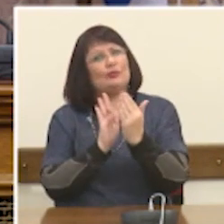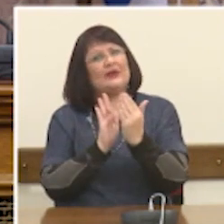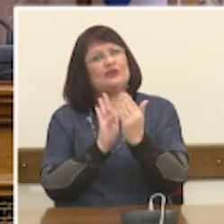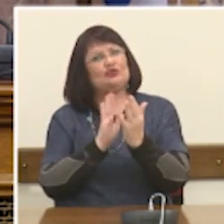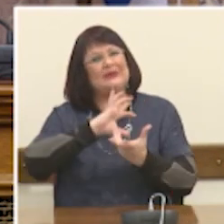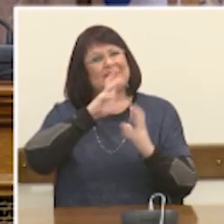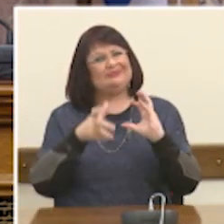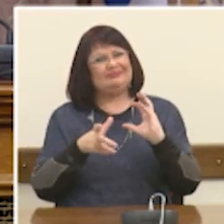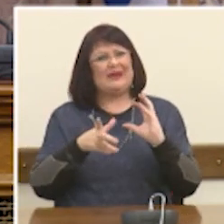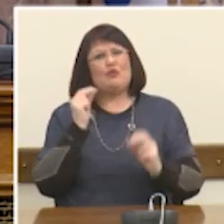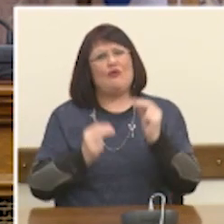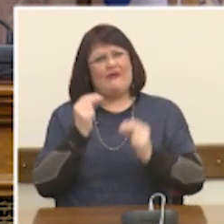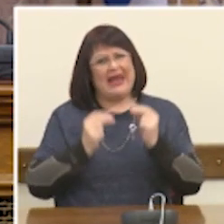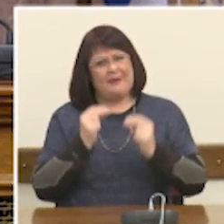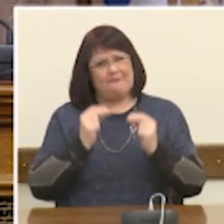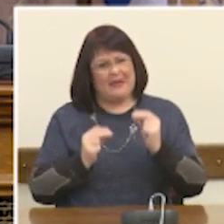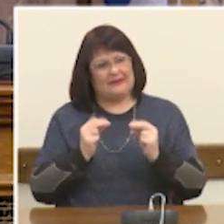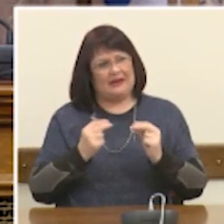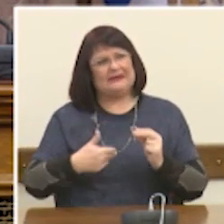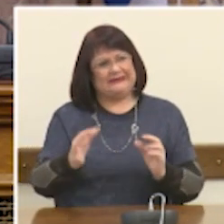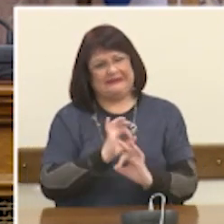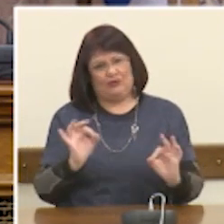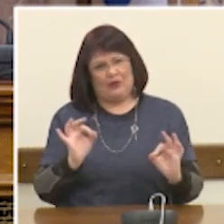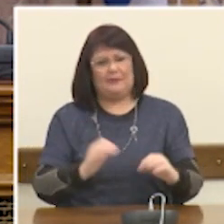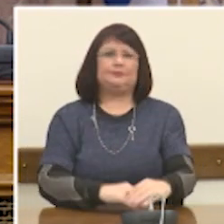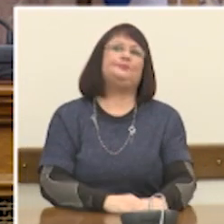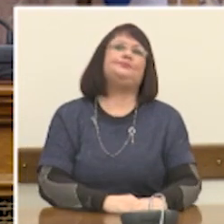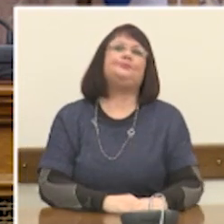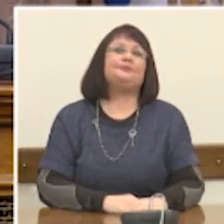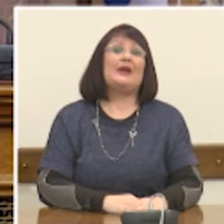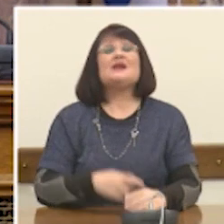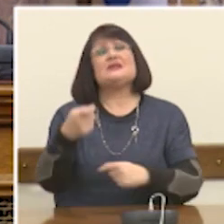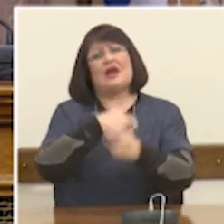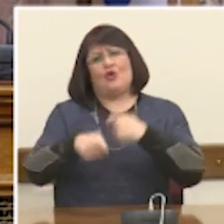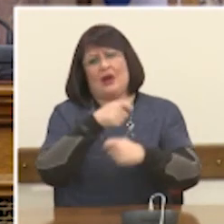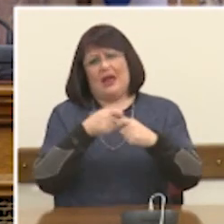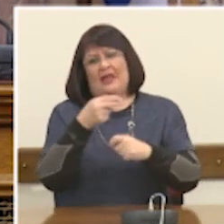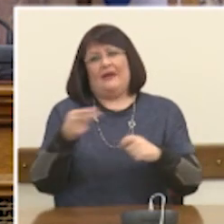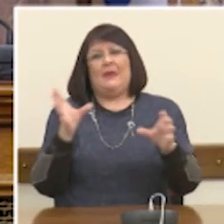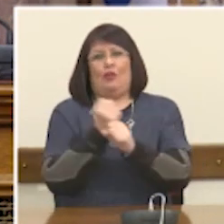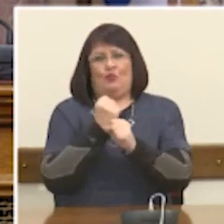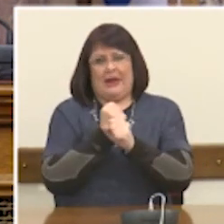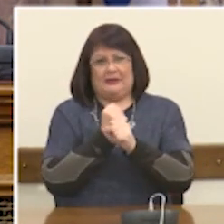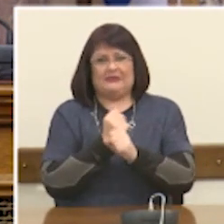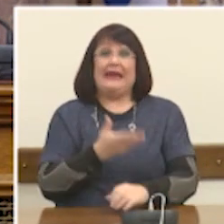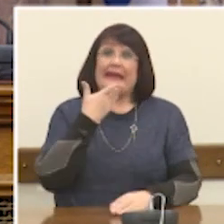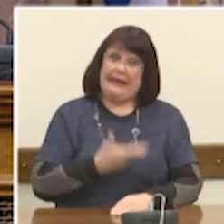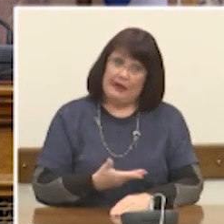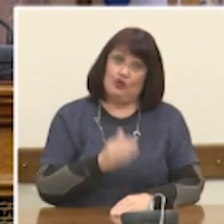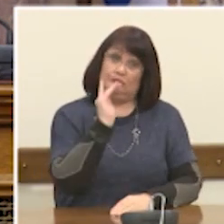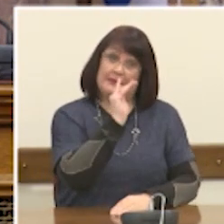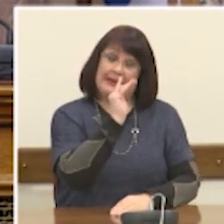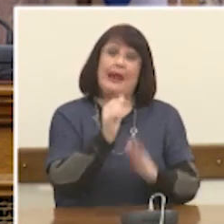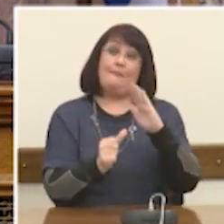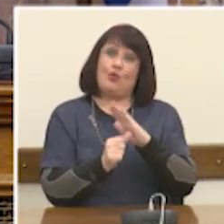παρουσιαστούν με μαθηματική βεβαιότητα στην αγορά εργασίας. Κλείνω, κυρία Πρόεδρε, γιατί